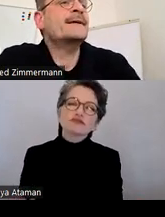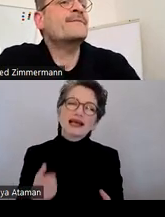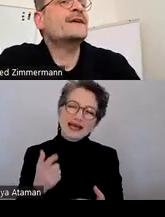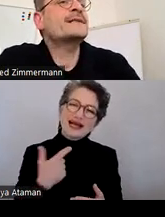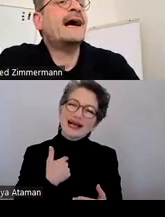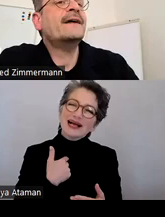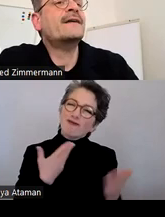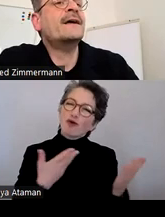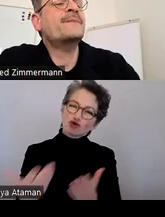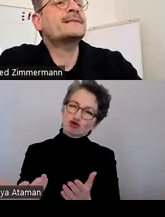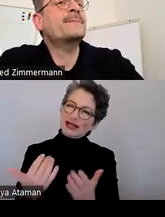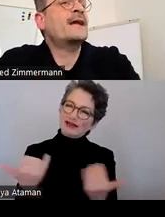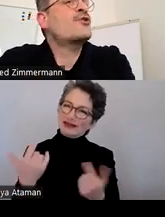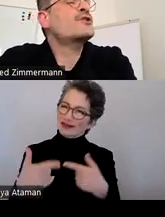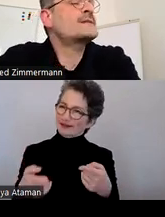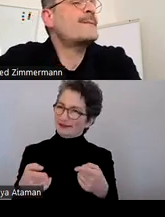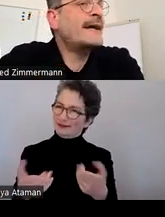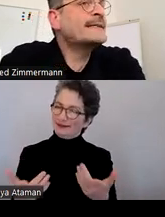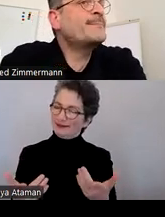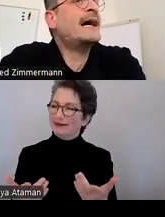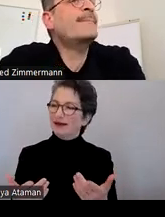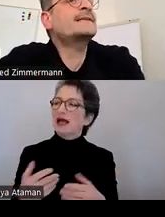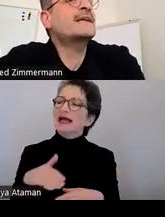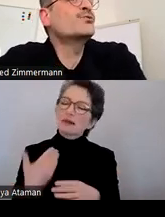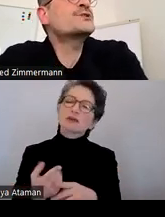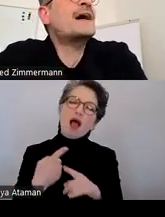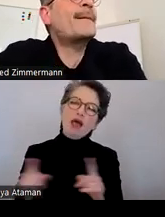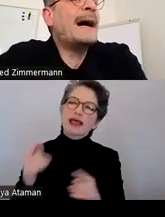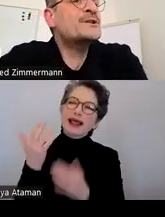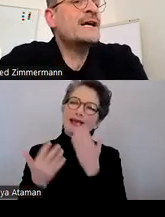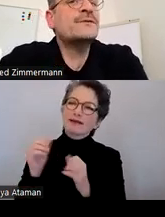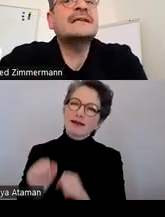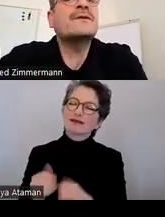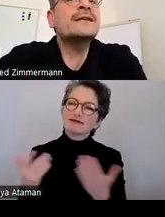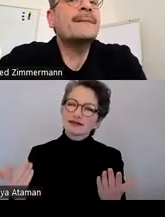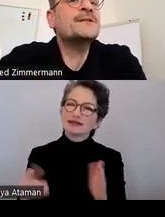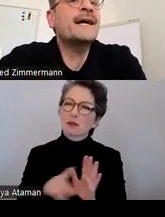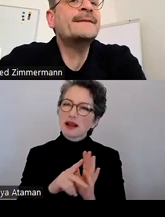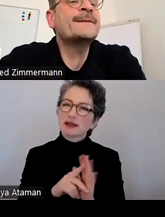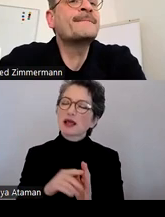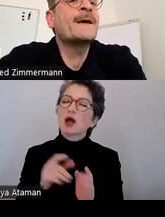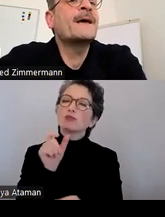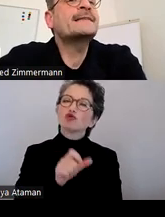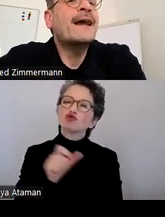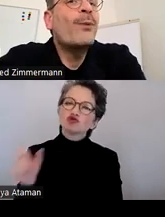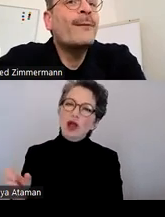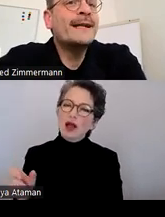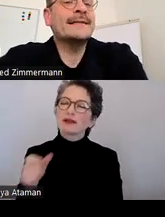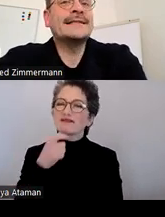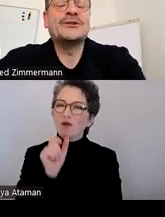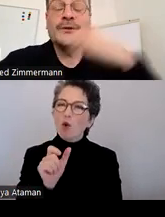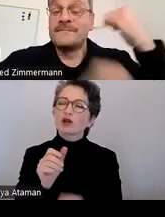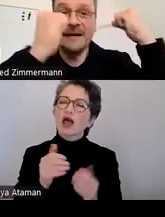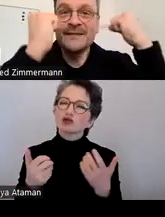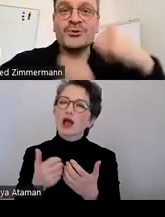Ganze. Wie gesagt, es gibt dann noch zwei weitere Parameter, den Buchstabenabstand und den Wortabstand. Ich glaube aber,